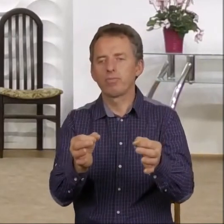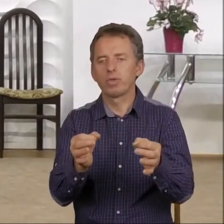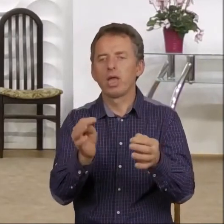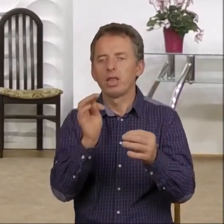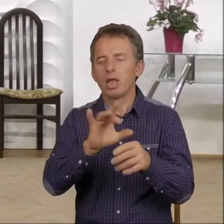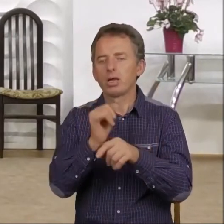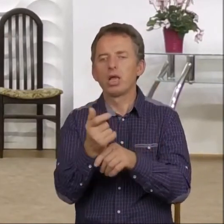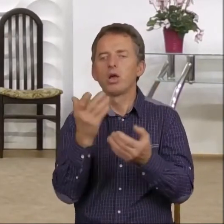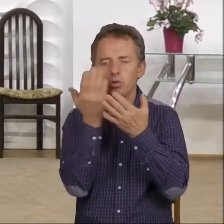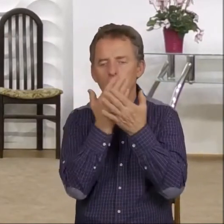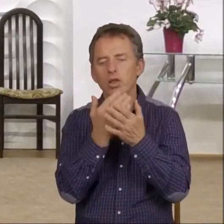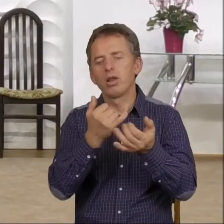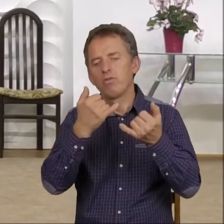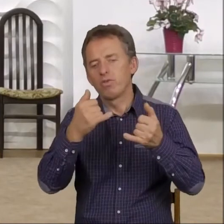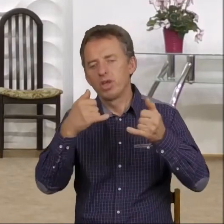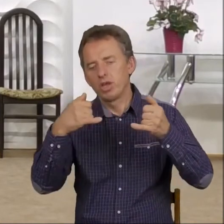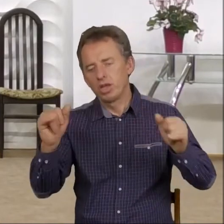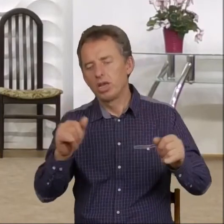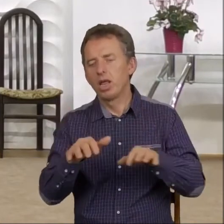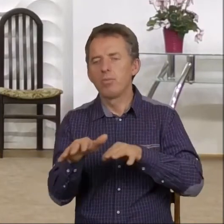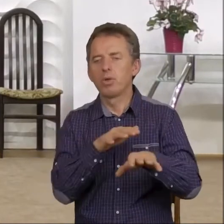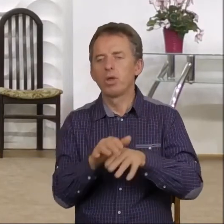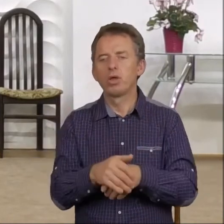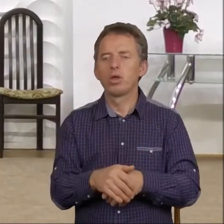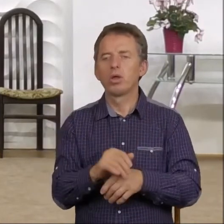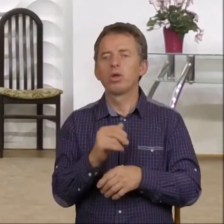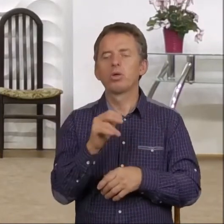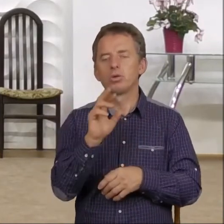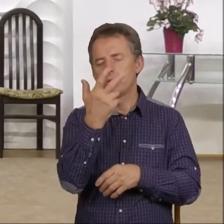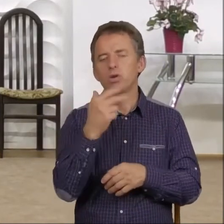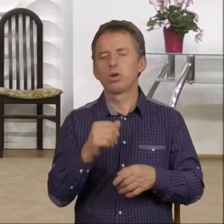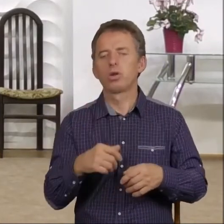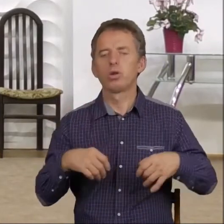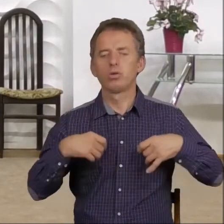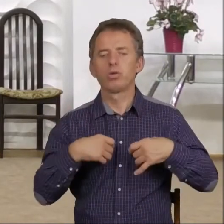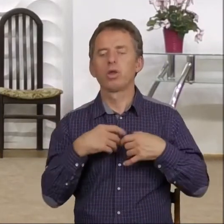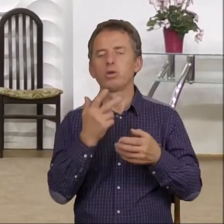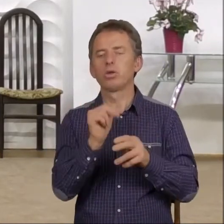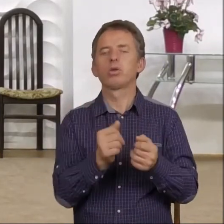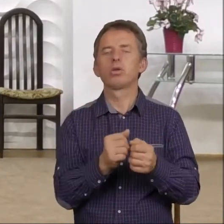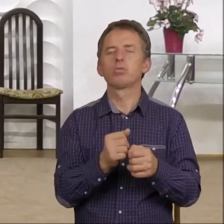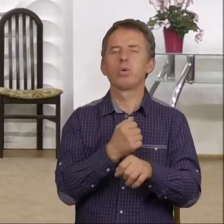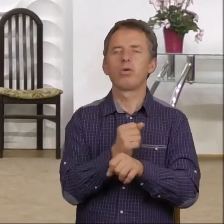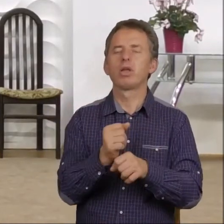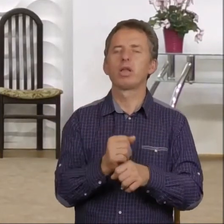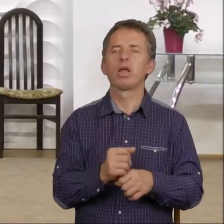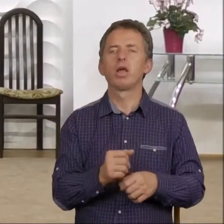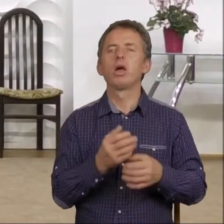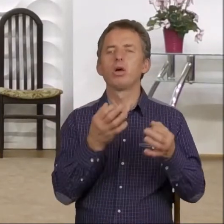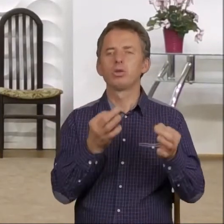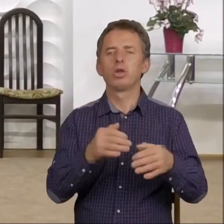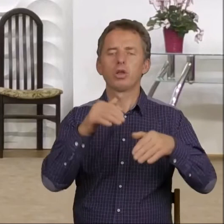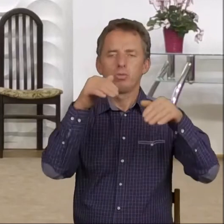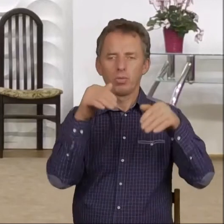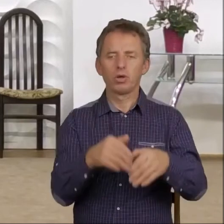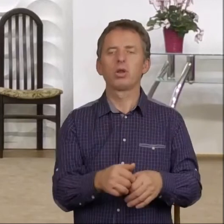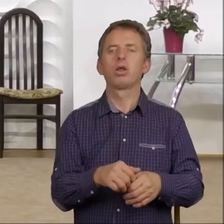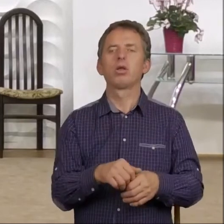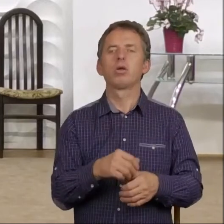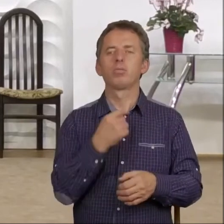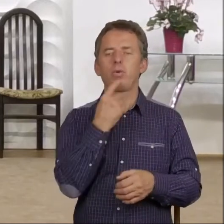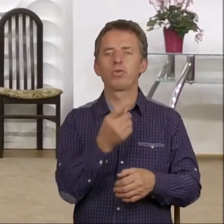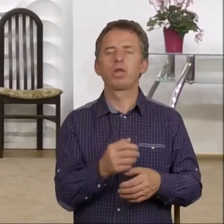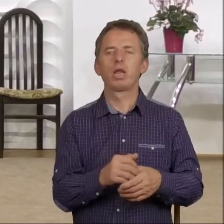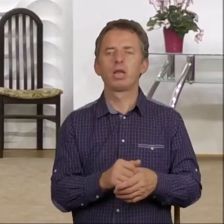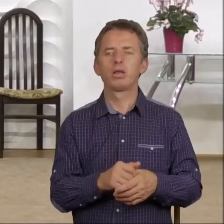jak czytamy w innym miejscu, oto dzisiaj czas łaski, oto dzisiaj czas zbawienia. Dzisiaj jeszcze możemy podjąć dobre decyzje.